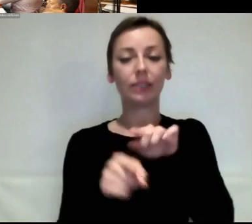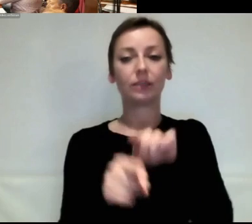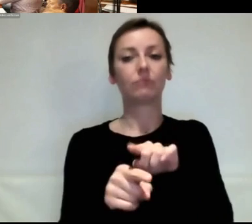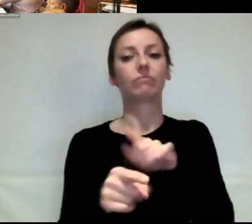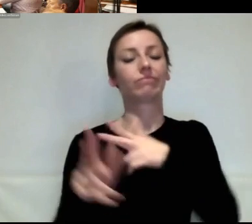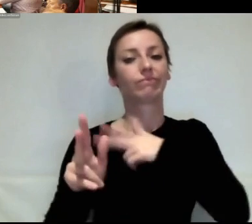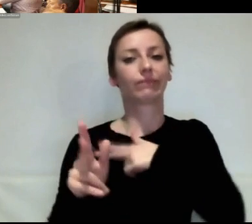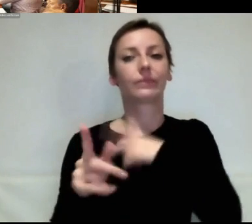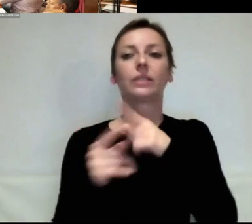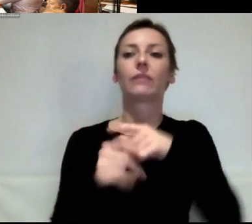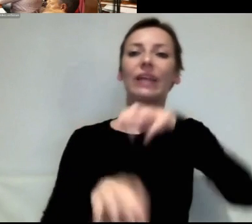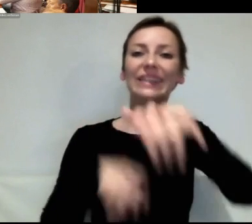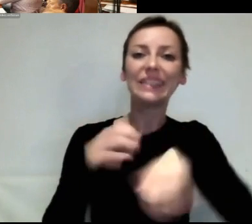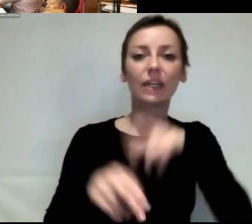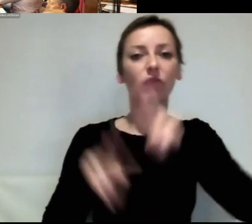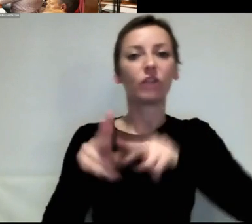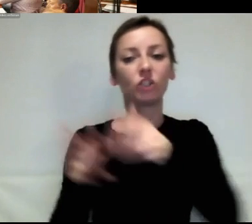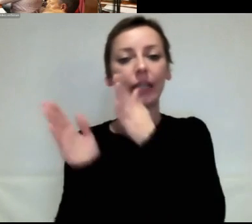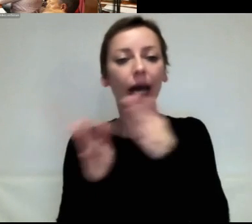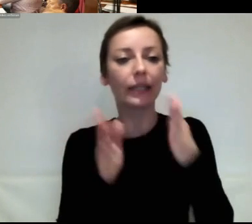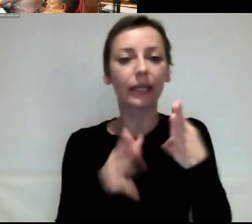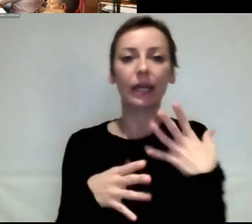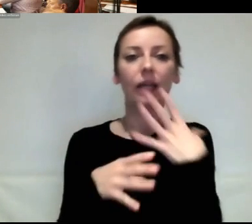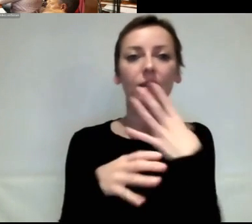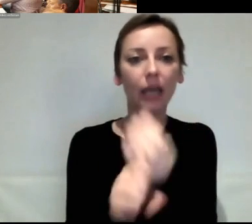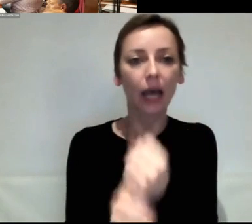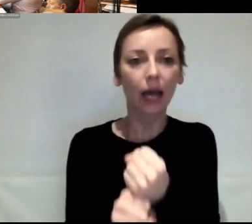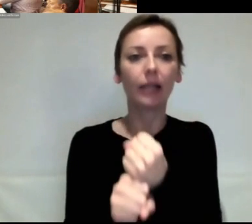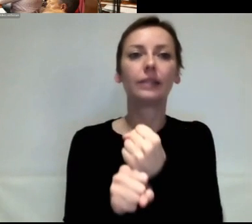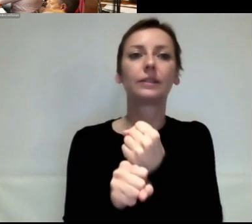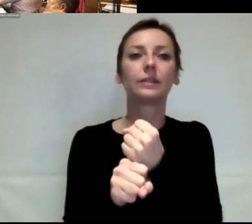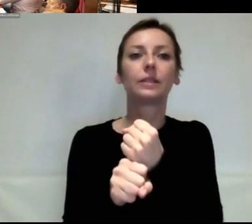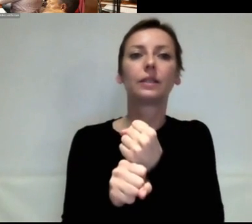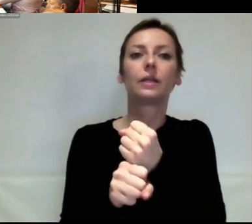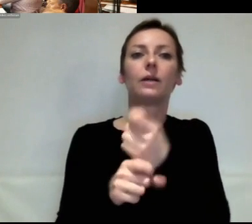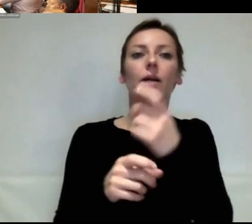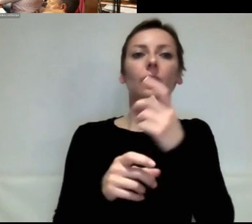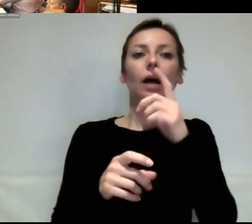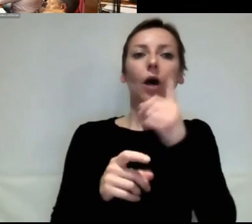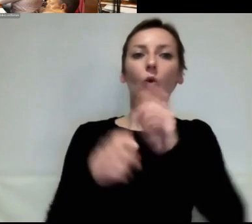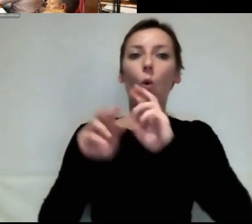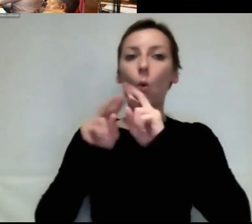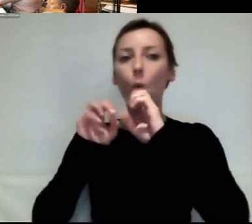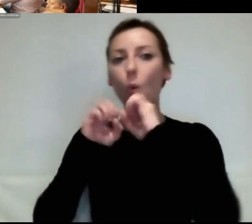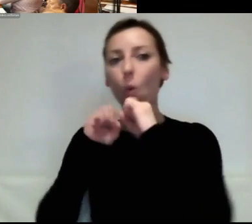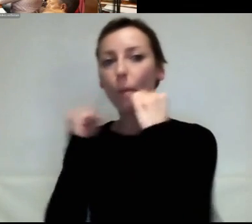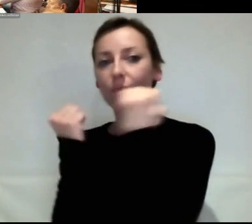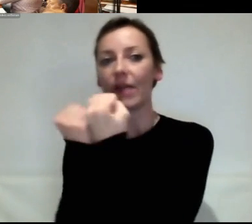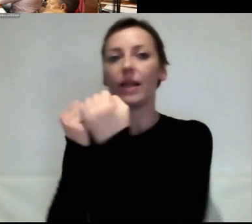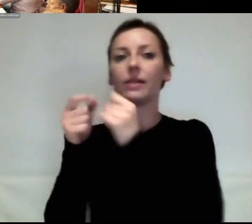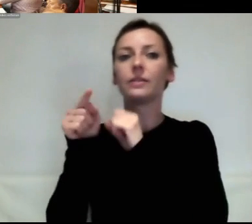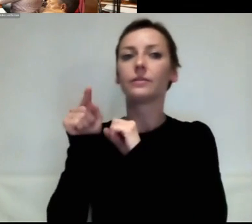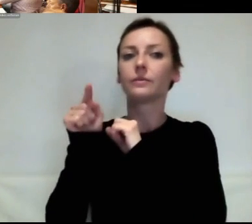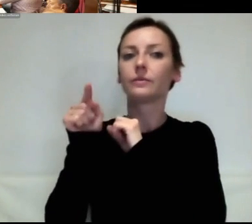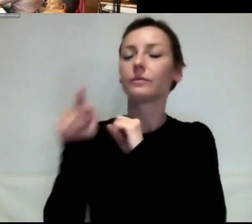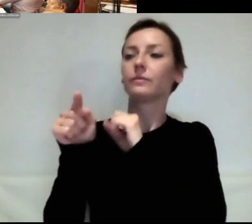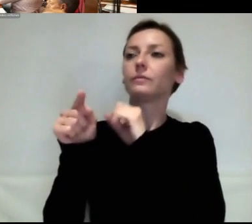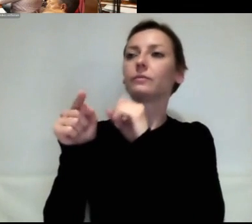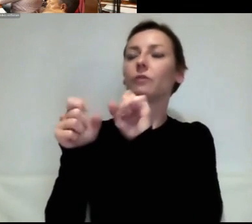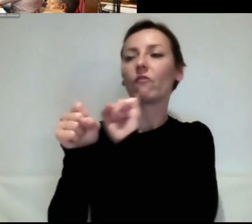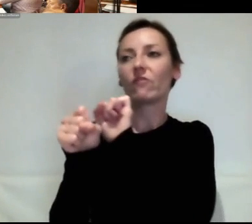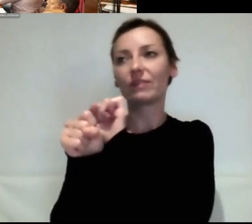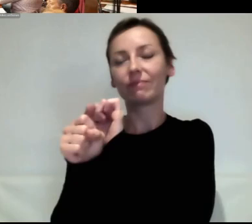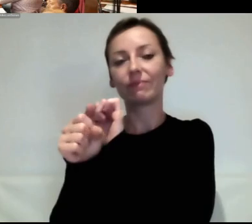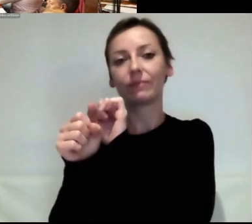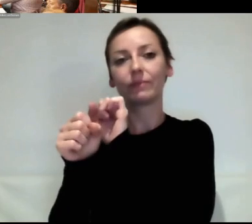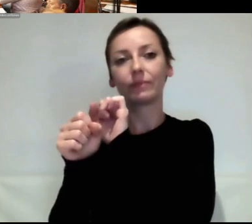Umwelt und den Kampf gegen den Klimawandel. Das haben die Teilnehmenden vorgeschlagen, soll in den ersten Artikel der französischen